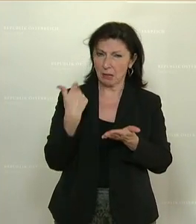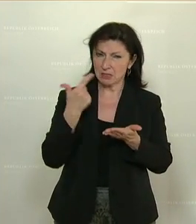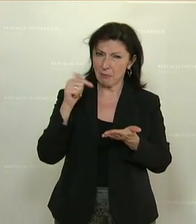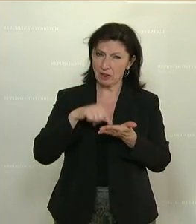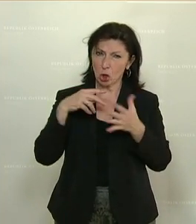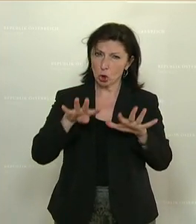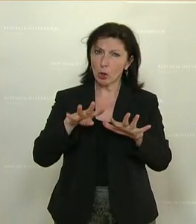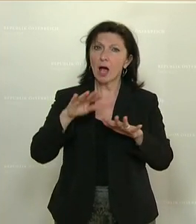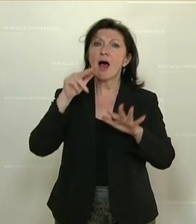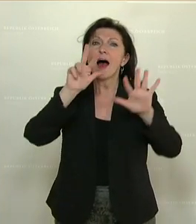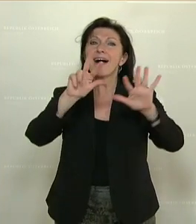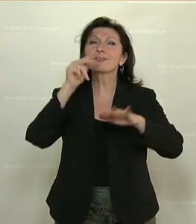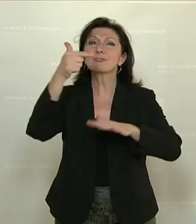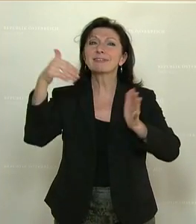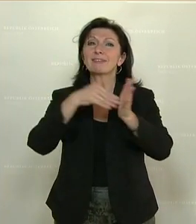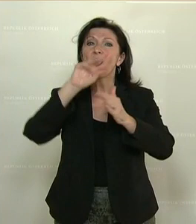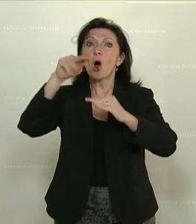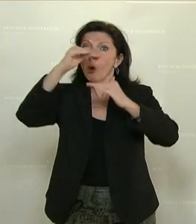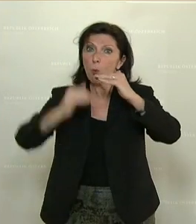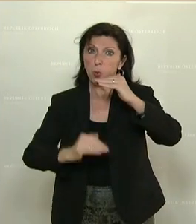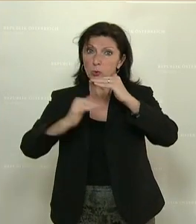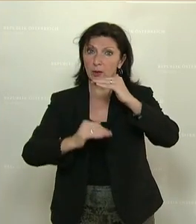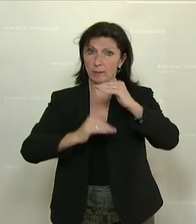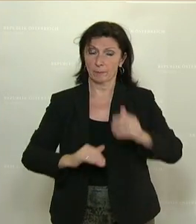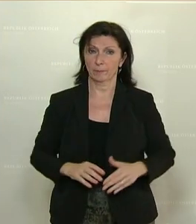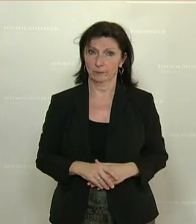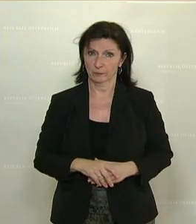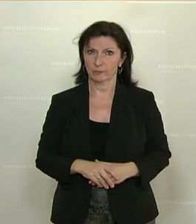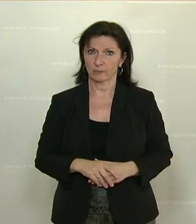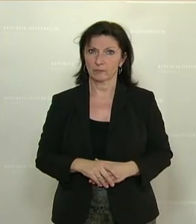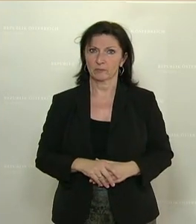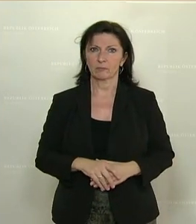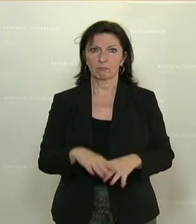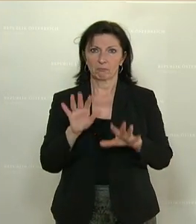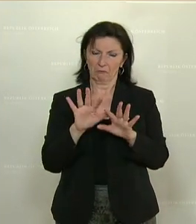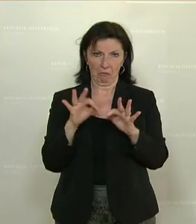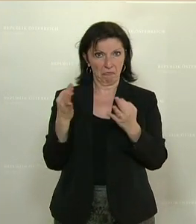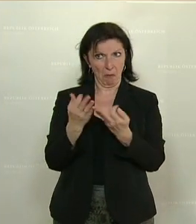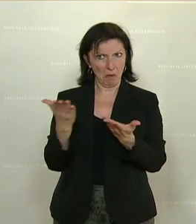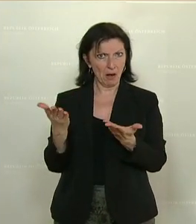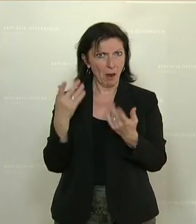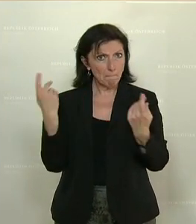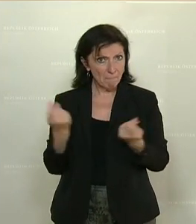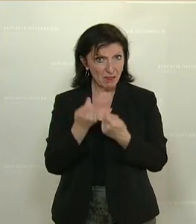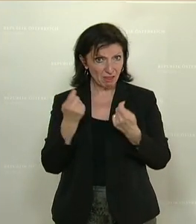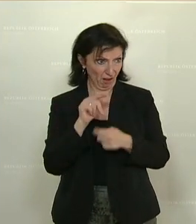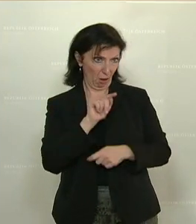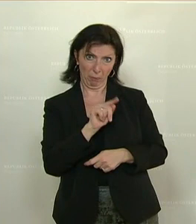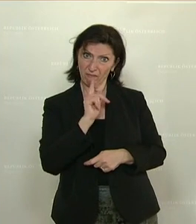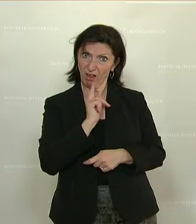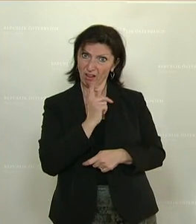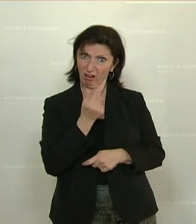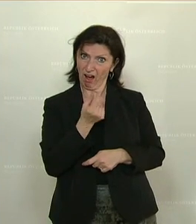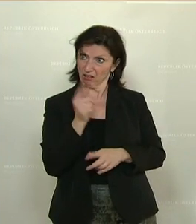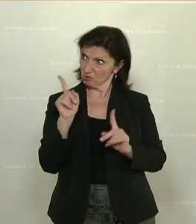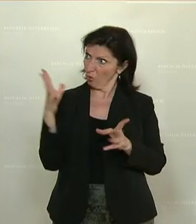28.000 Euro. Damit eine Familie und einen Betrieb zu erhalten, ist beinahe